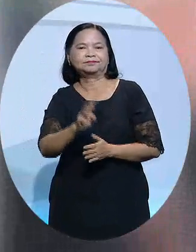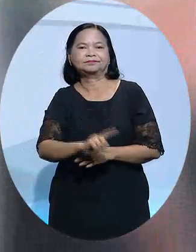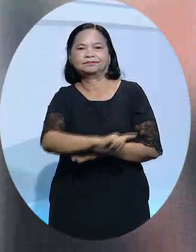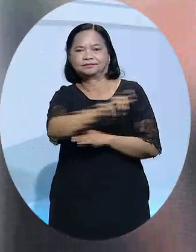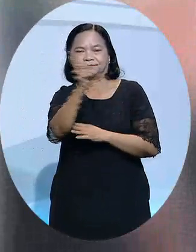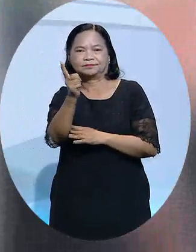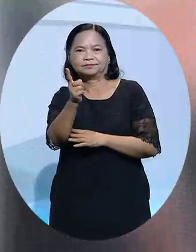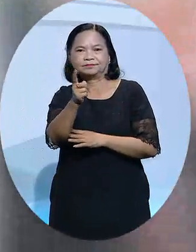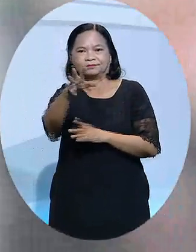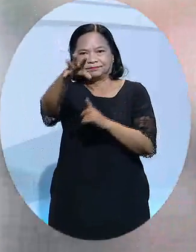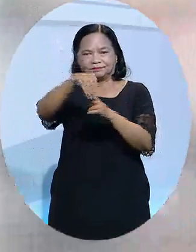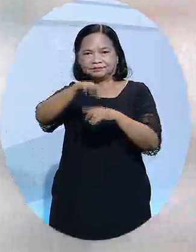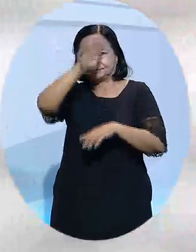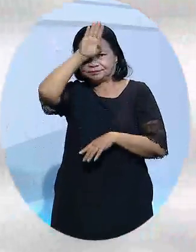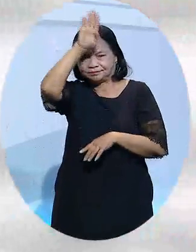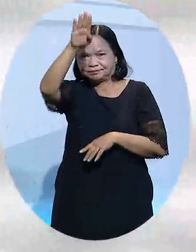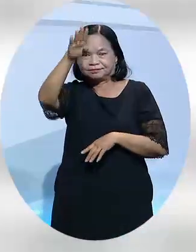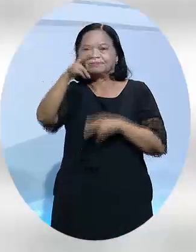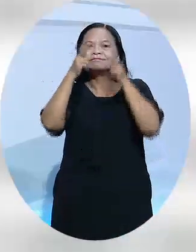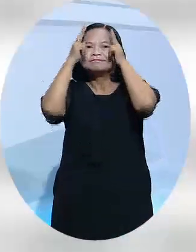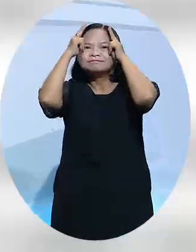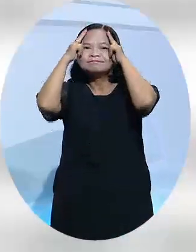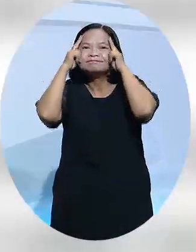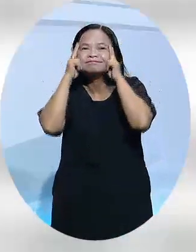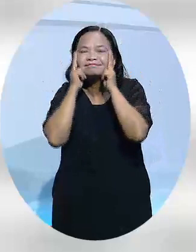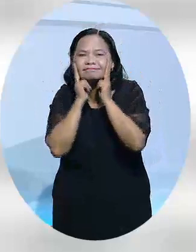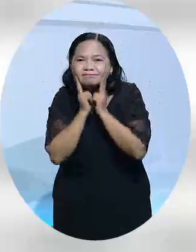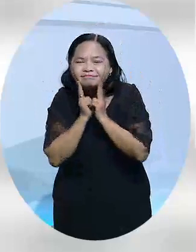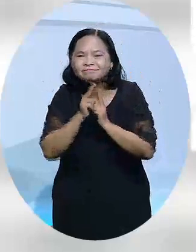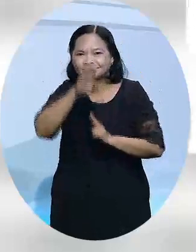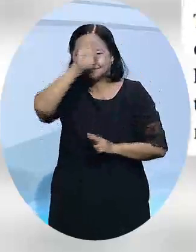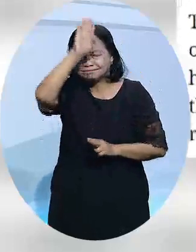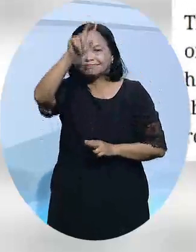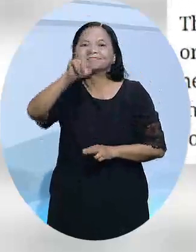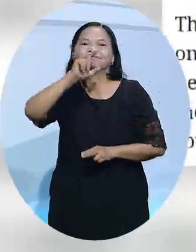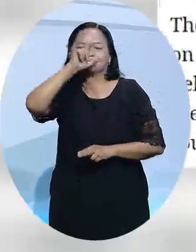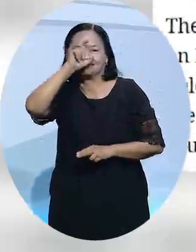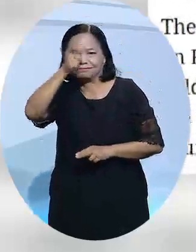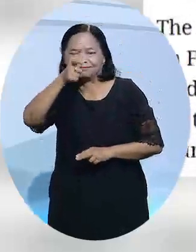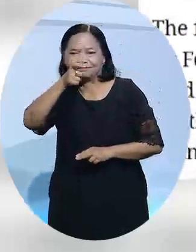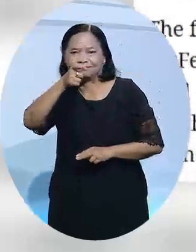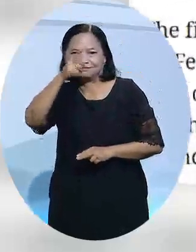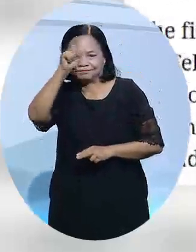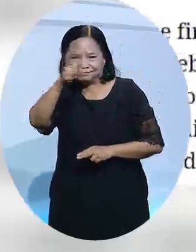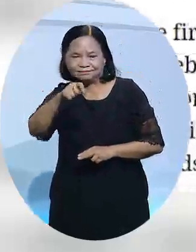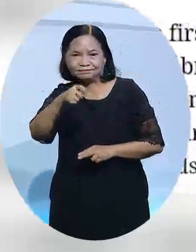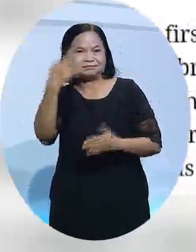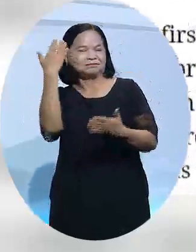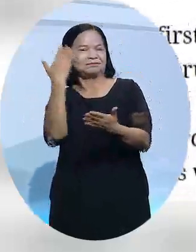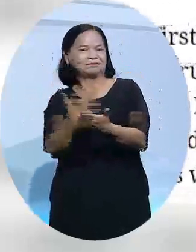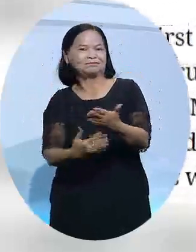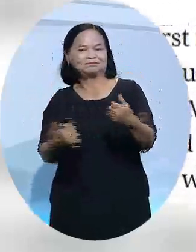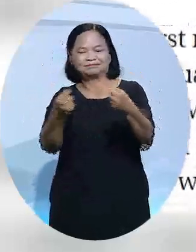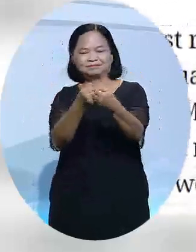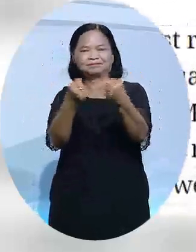truyền thông Thổ Nhĩ Kỳ đưa tin, Tổng thống Thổ Nhĩ Kỳ Rajiv Tayyip Erdogan và Tổng thống Nga Vladimir Putin đã điền đàm về tình hình mới nhất trong